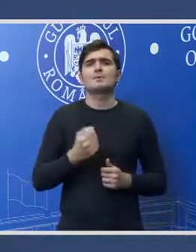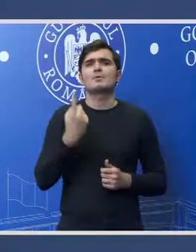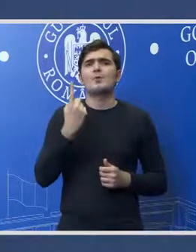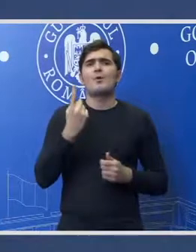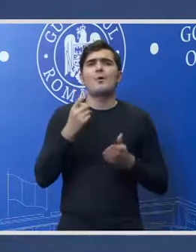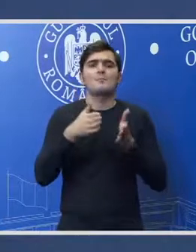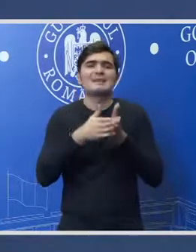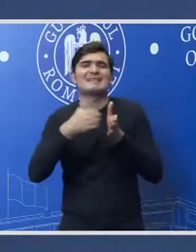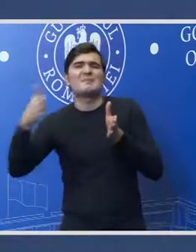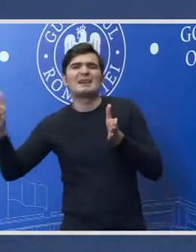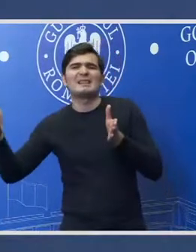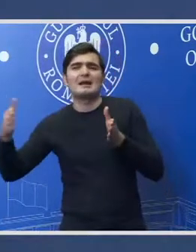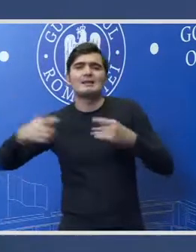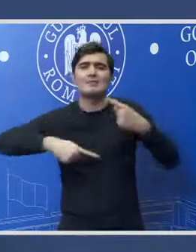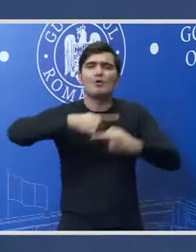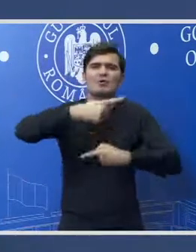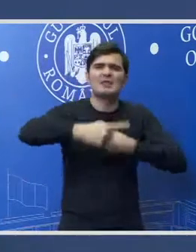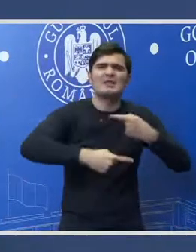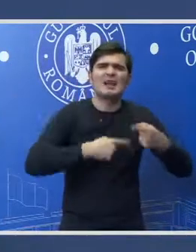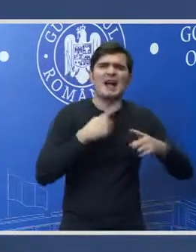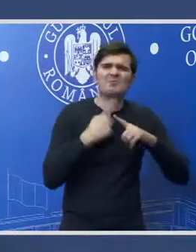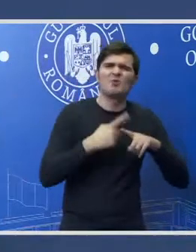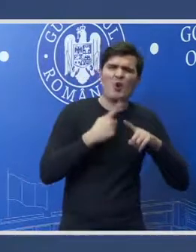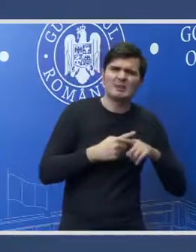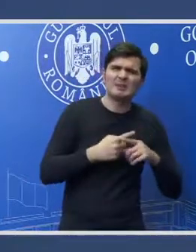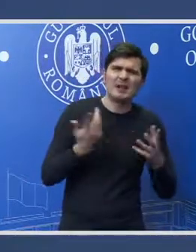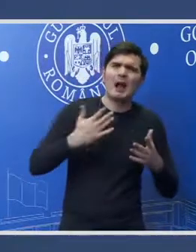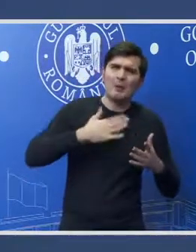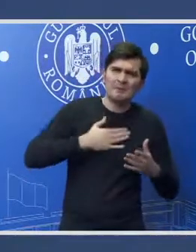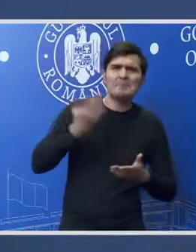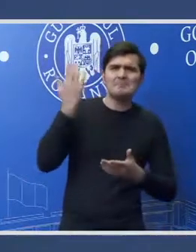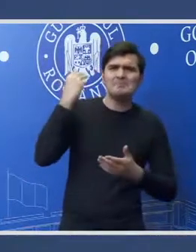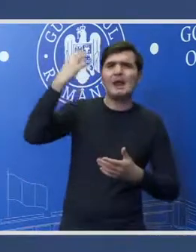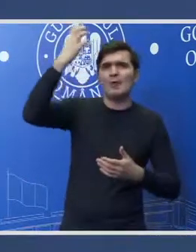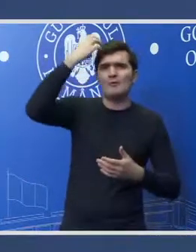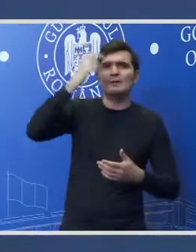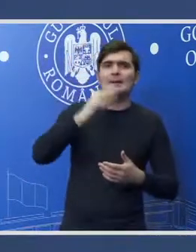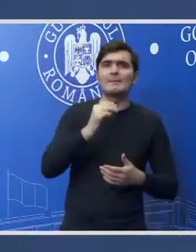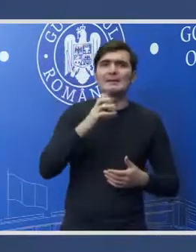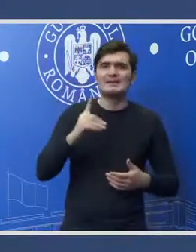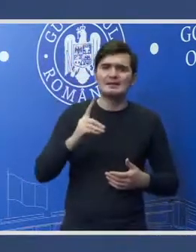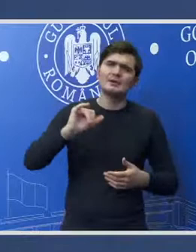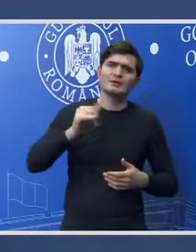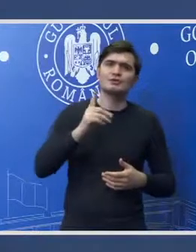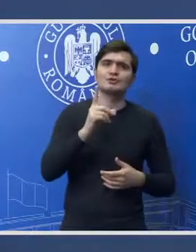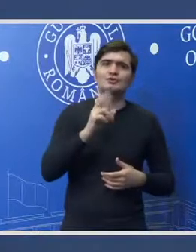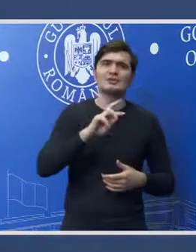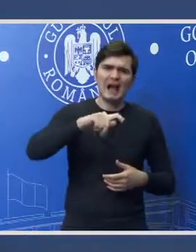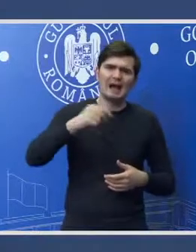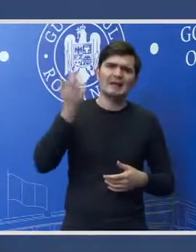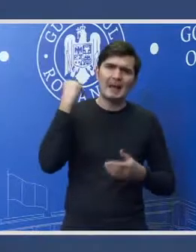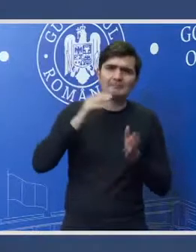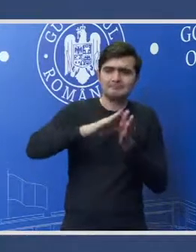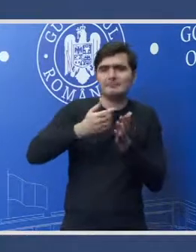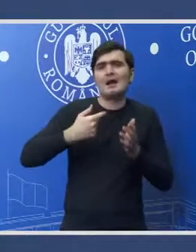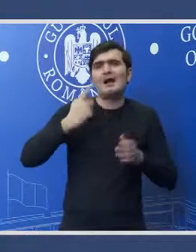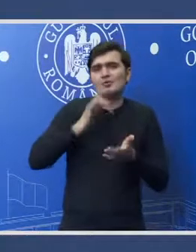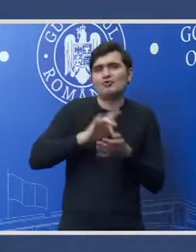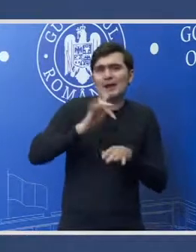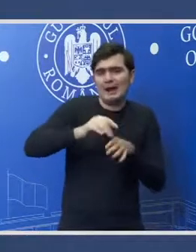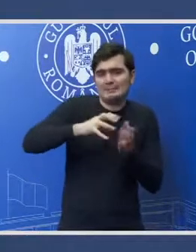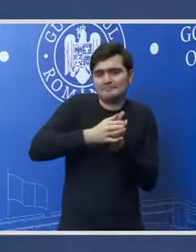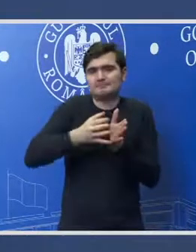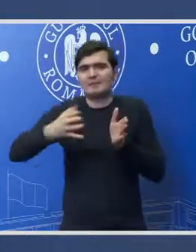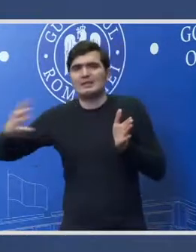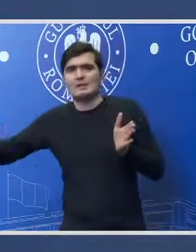îndepărtare de moștenirea toxică pe care încă o avem din guvernarea PSD Liviu Dragnea și este un